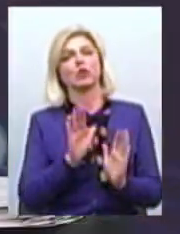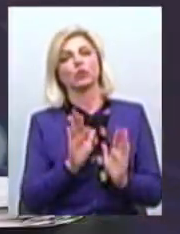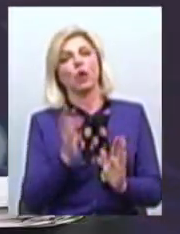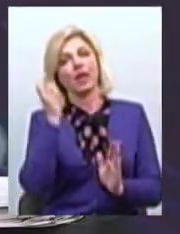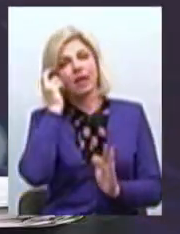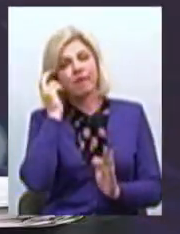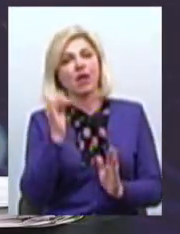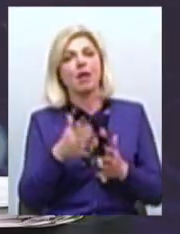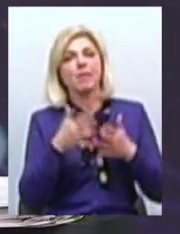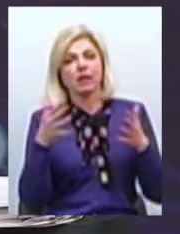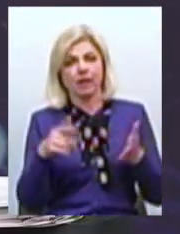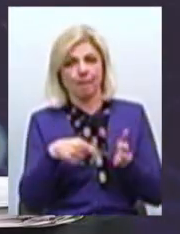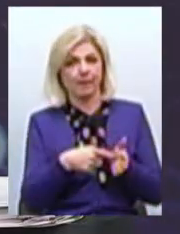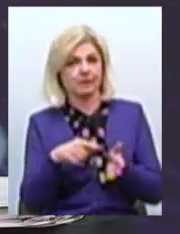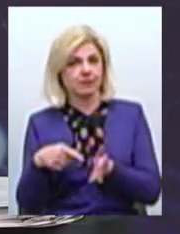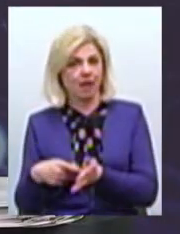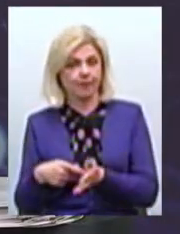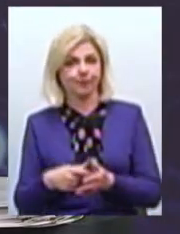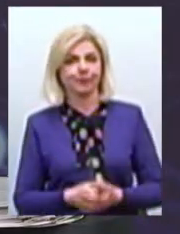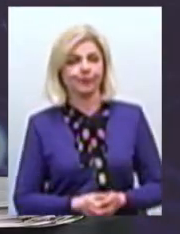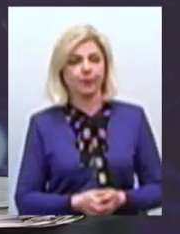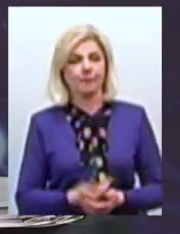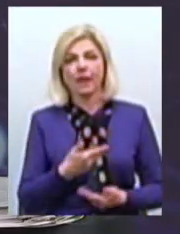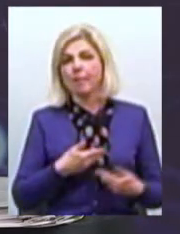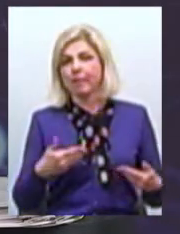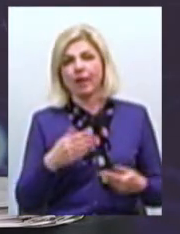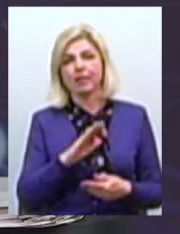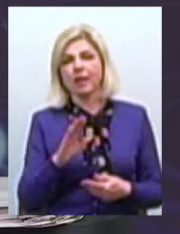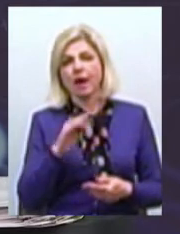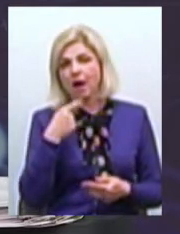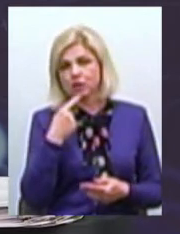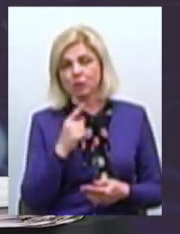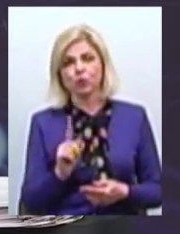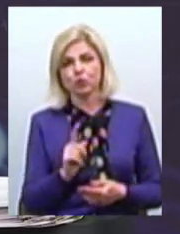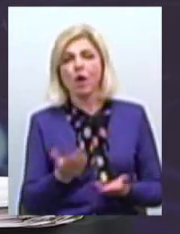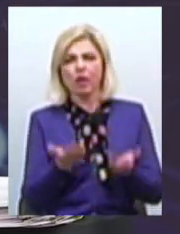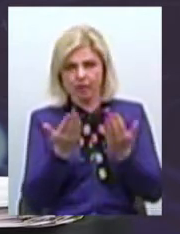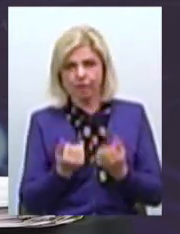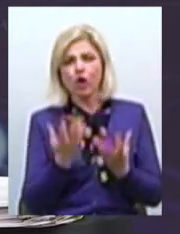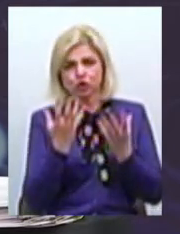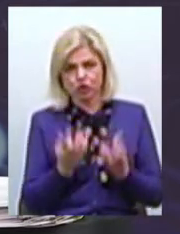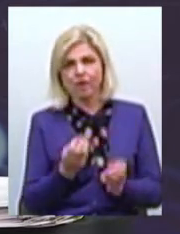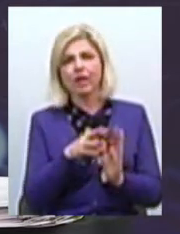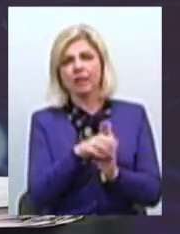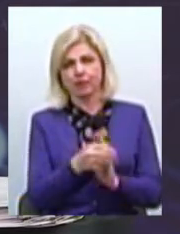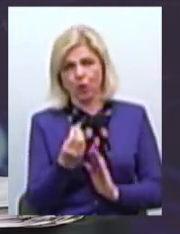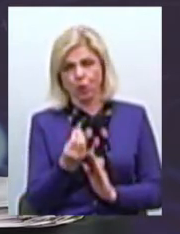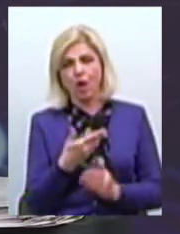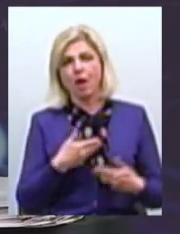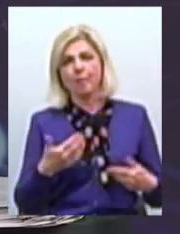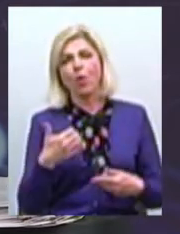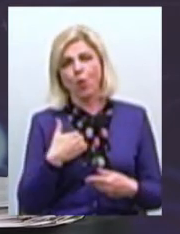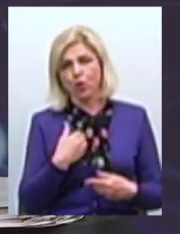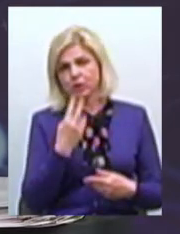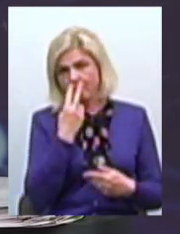великі міста Ми не кажемо сьогодні про те, що давайте ще вкладати гроші Ми хочемо дійсно побачити